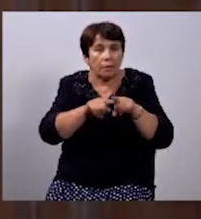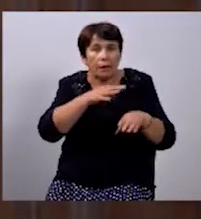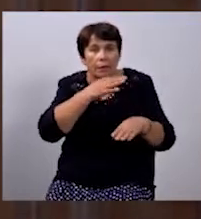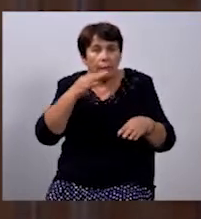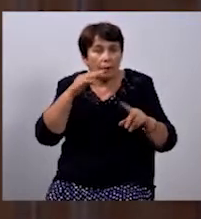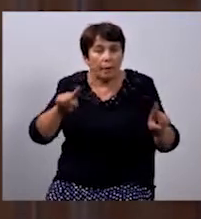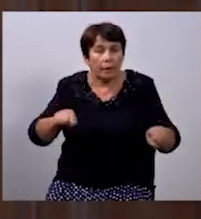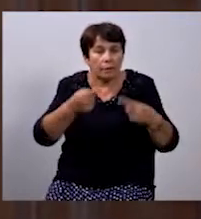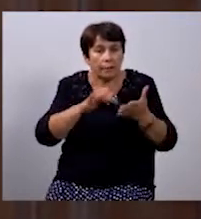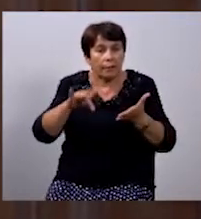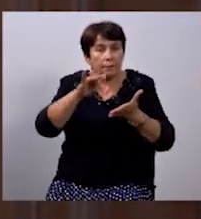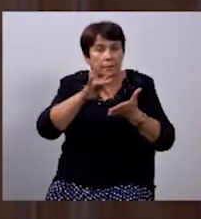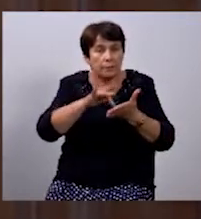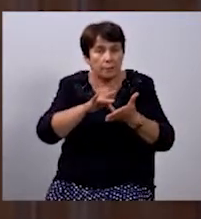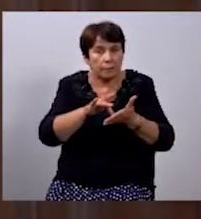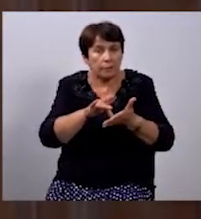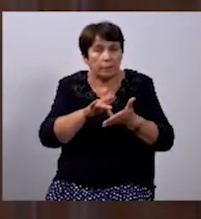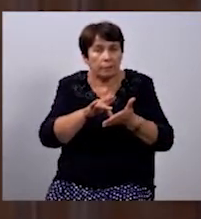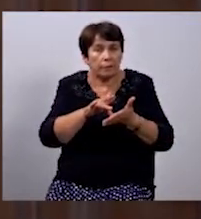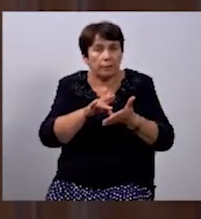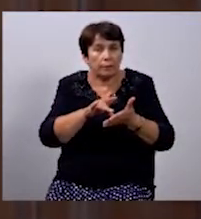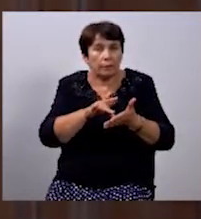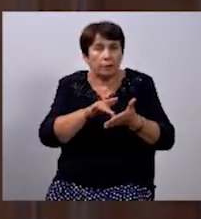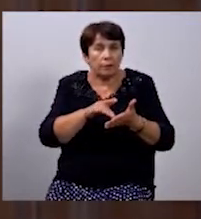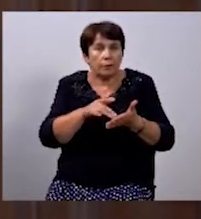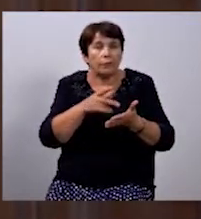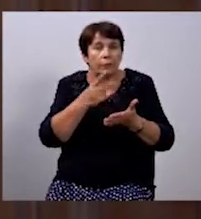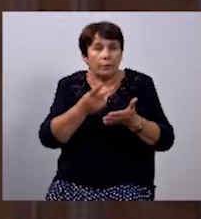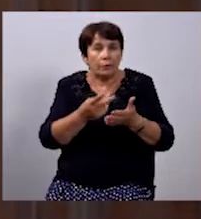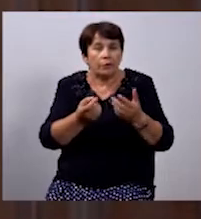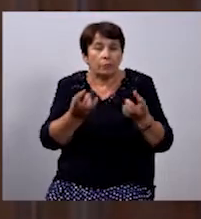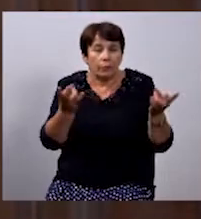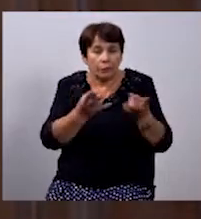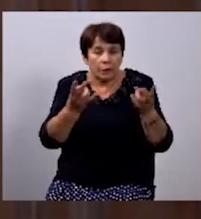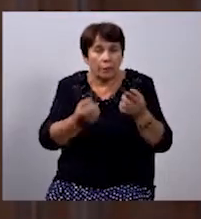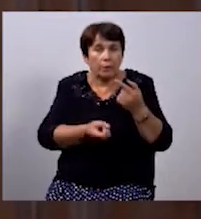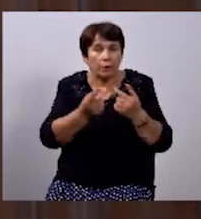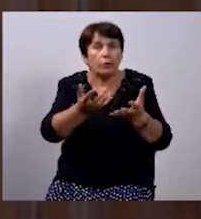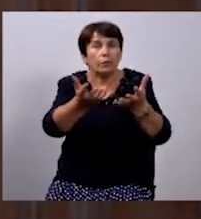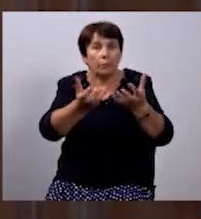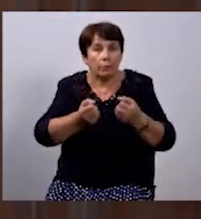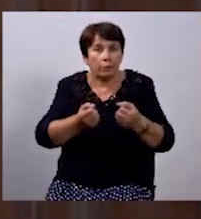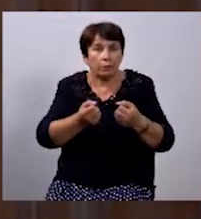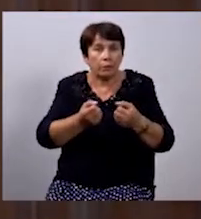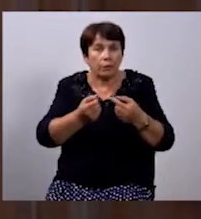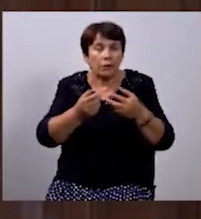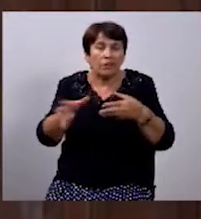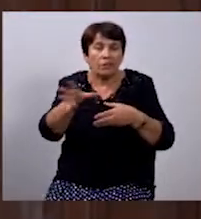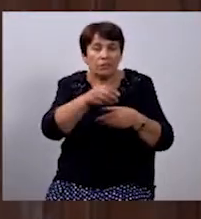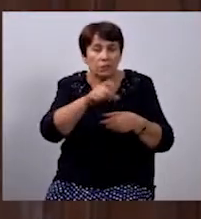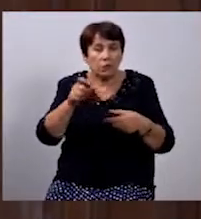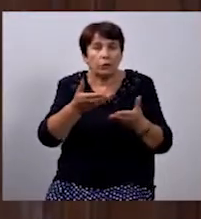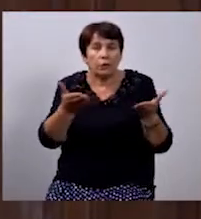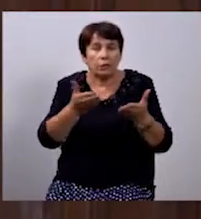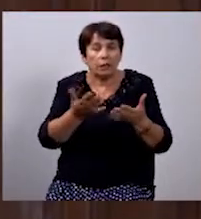реабілітаційних центрів. І виникла потреба, тому ми будемо приймати тут, в принципі, всіх людей. За